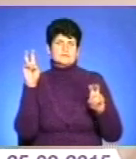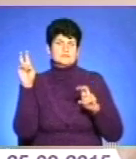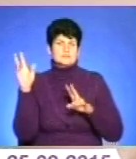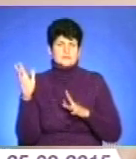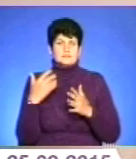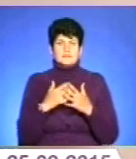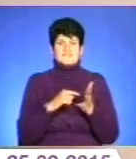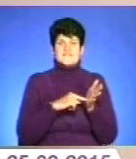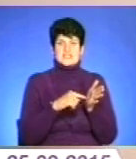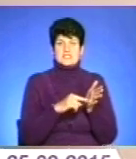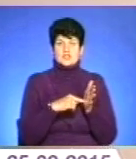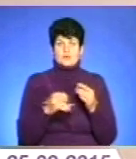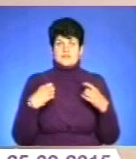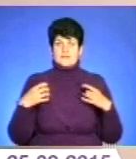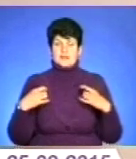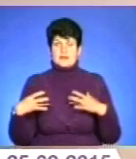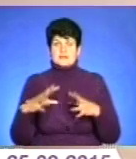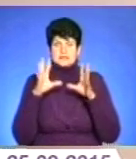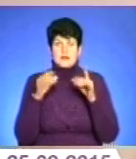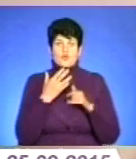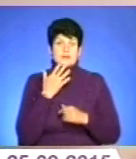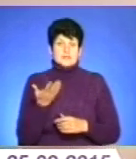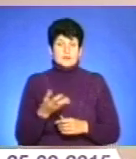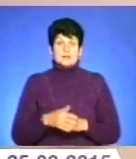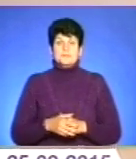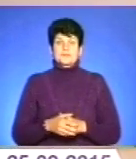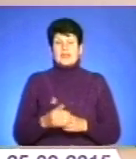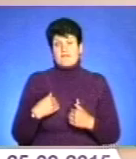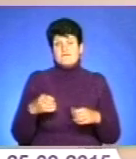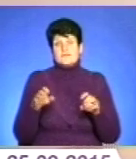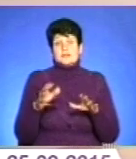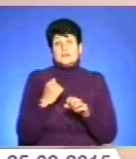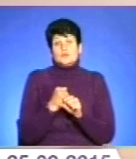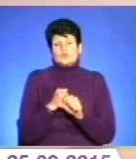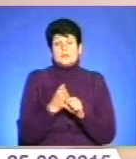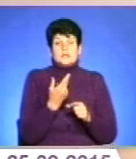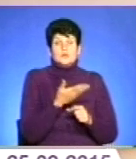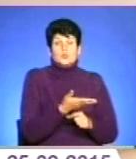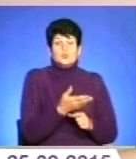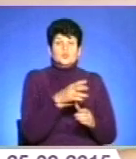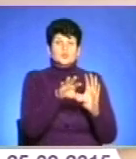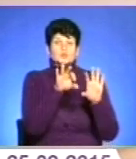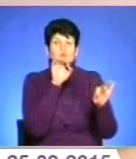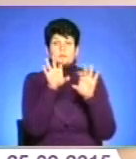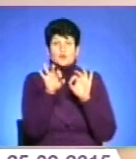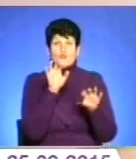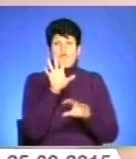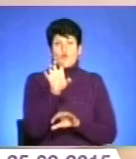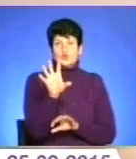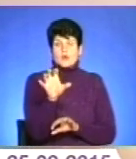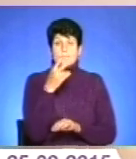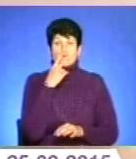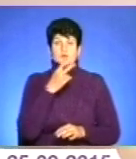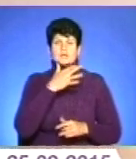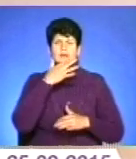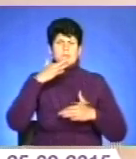як відзначають певні свята загальнонаціональні. І вирішила зробити таку добірку фотографій, і побачила, що їх є